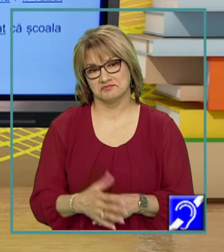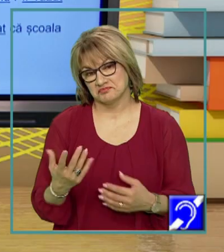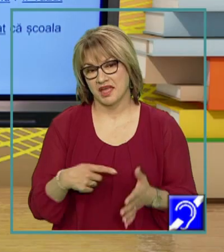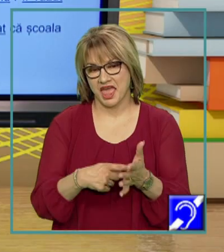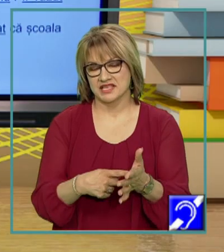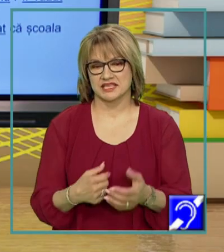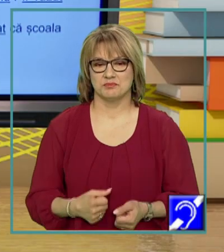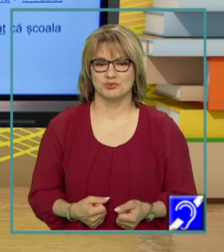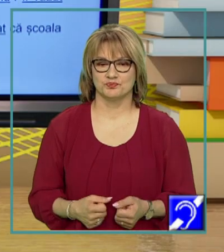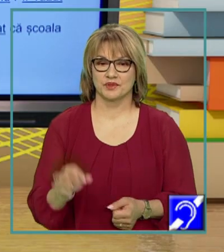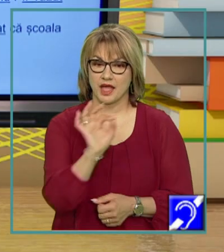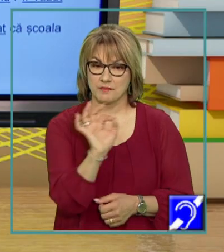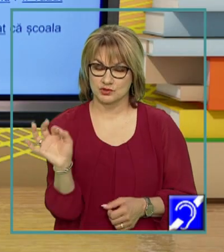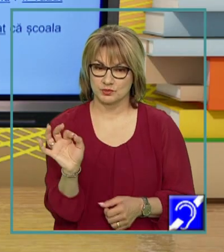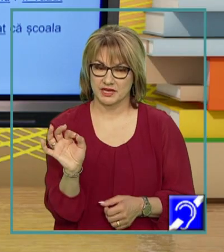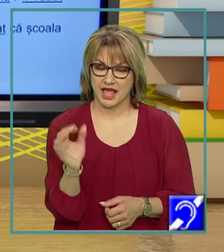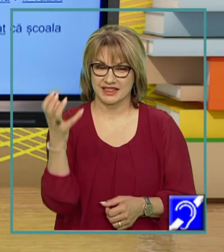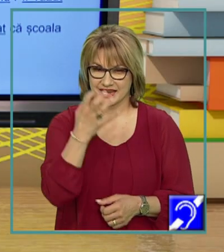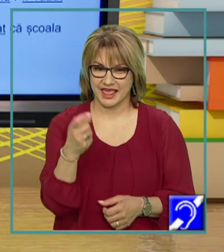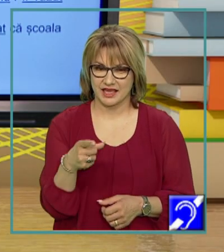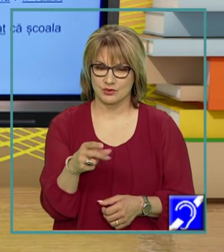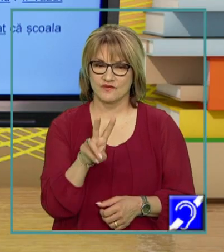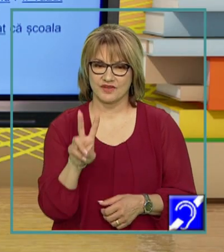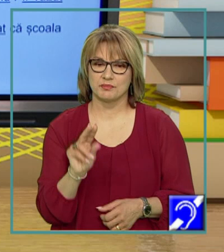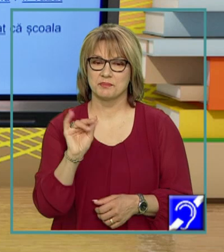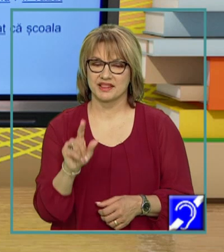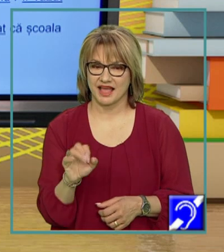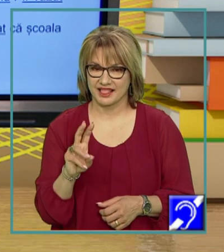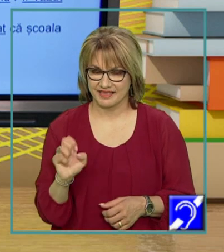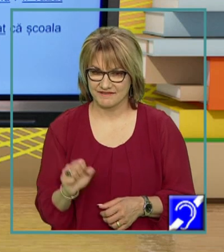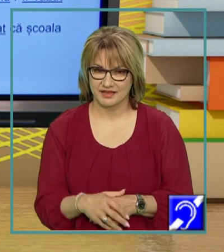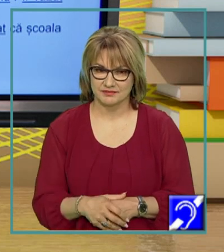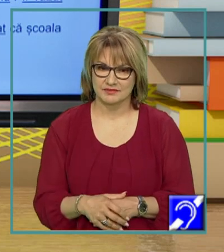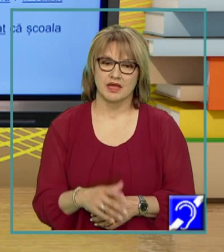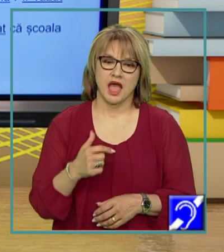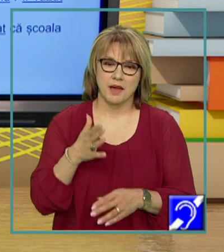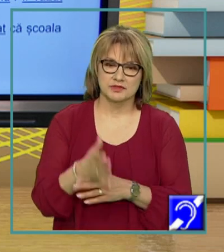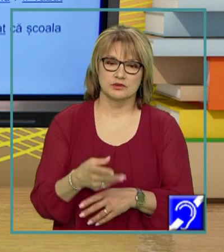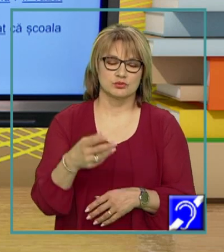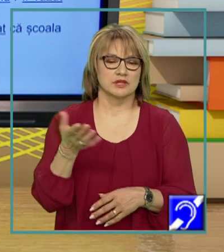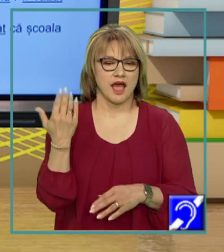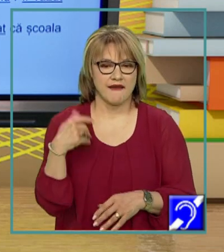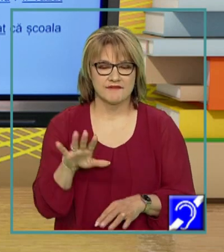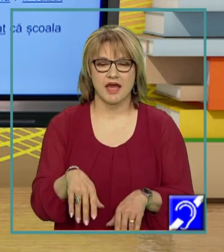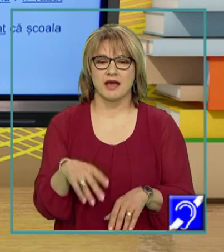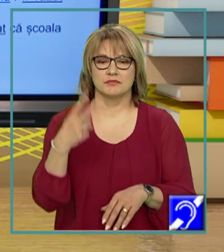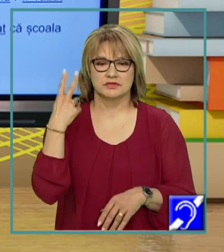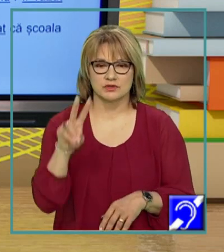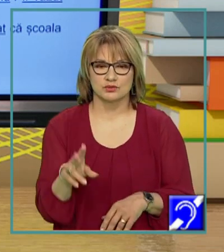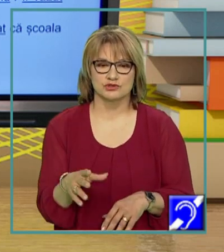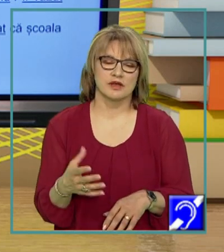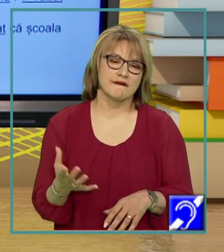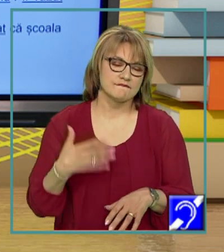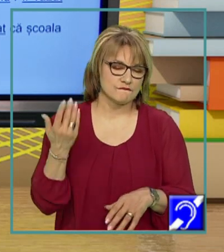de răspuns. Am subliniat cu negru verbele predicative, respectiv am trecut, aveam, nu cunoște. Vom putea să